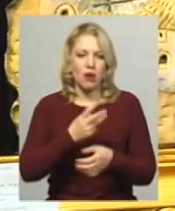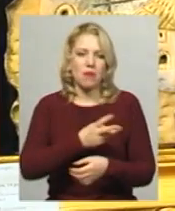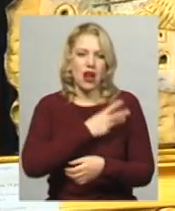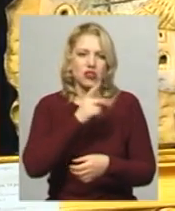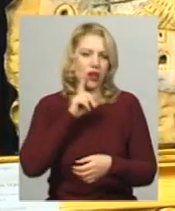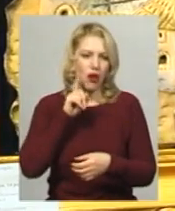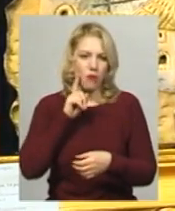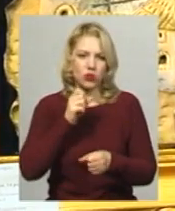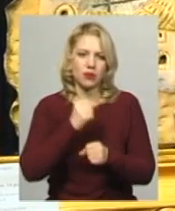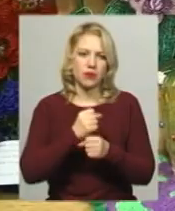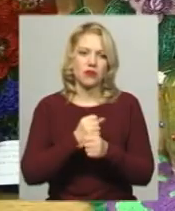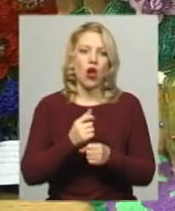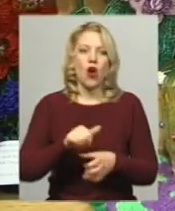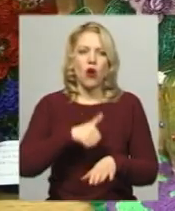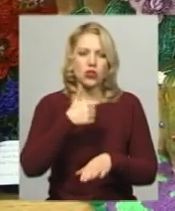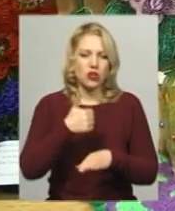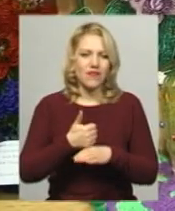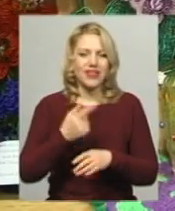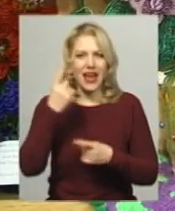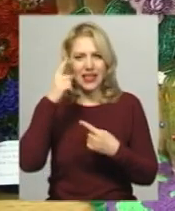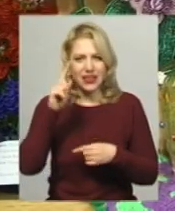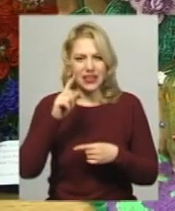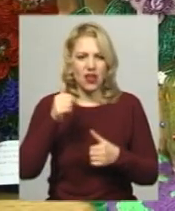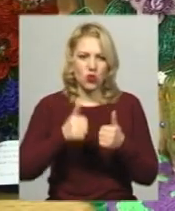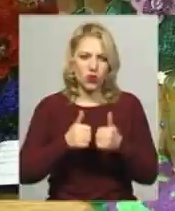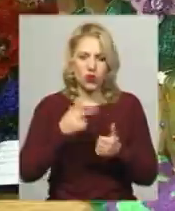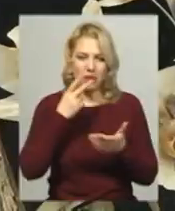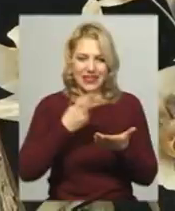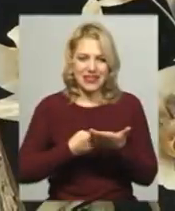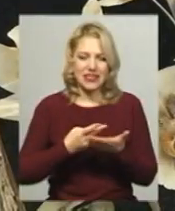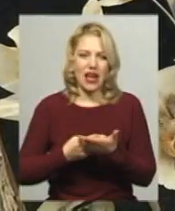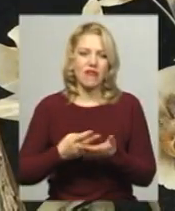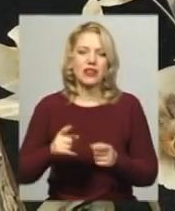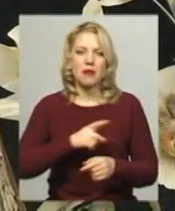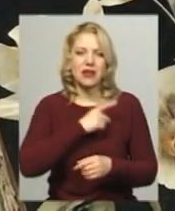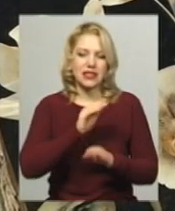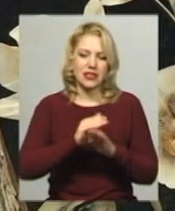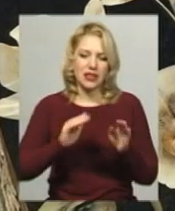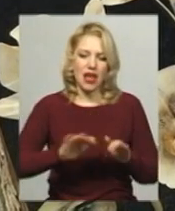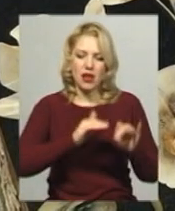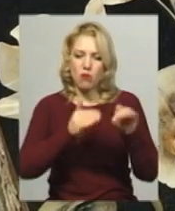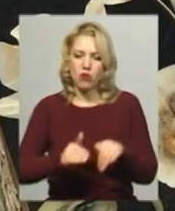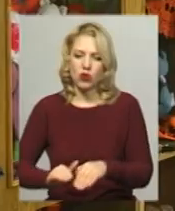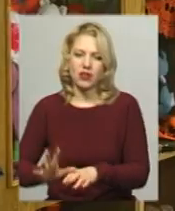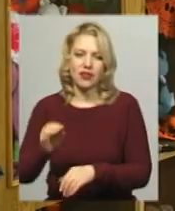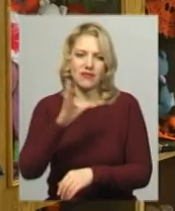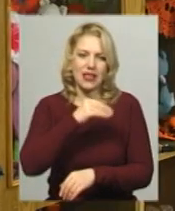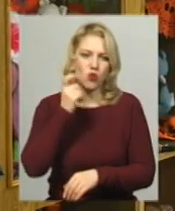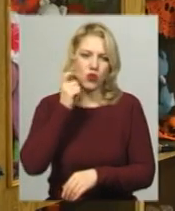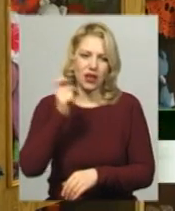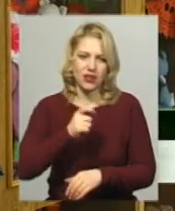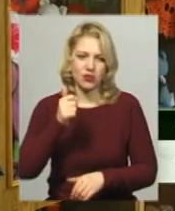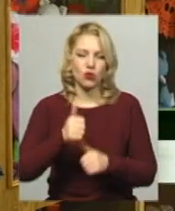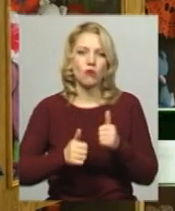Основна ідея конкурсу – це представити майстерність дітей Поділля на всеукраїнському рівні. Якщо природа рідного краю, то це має бути